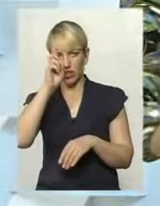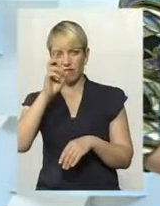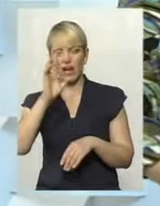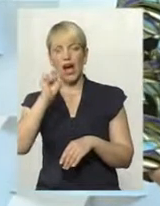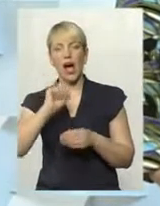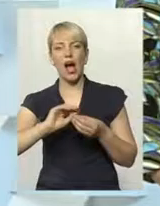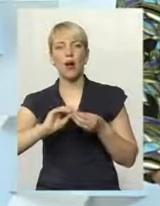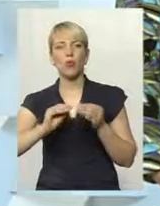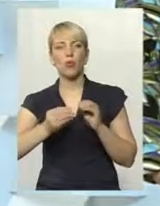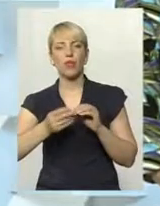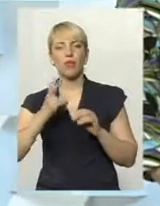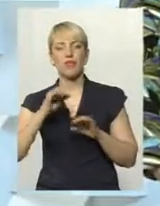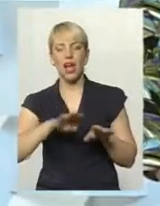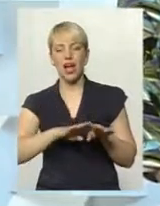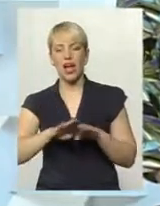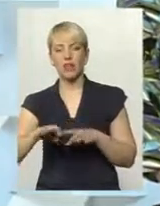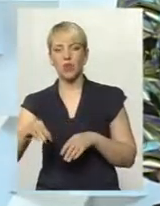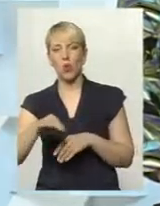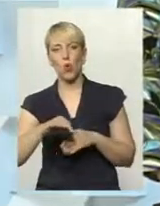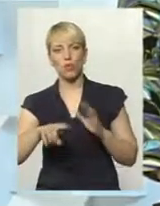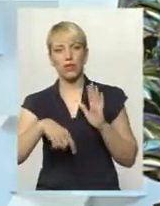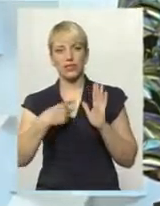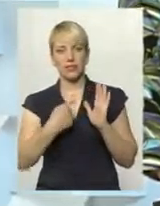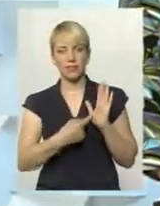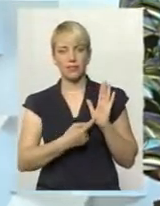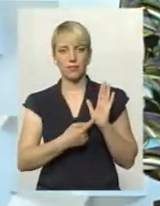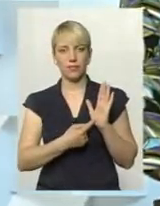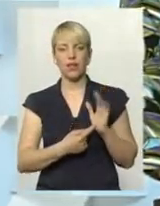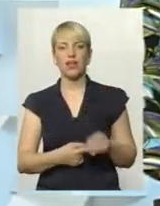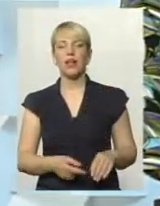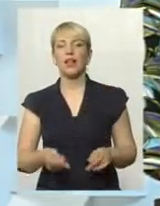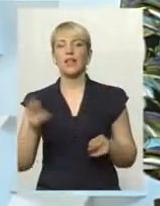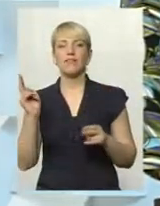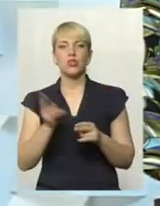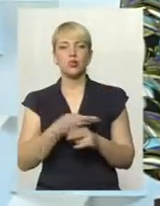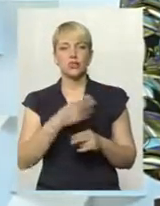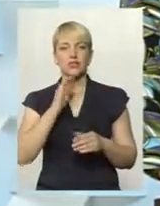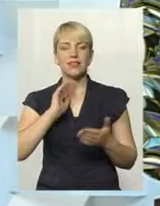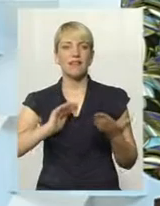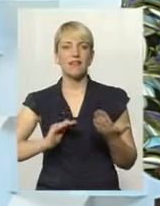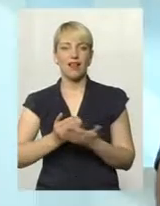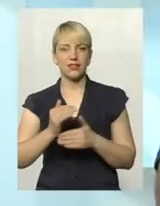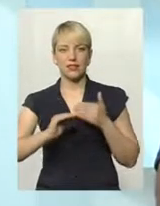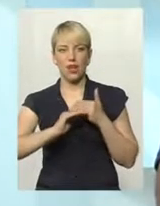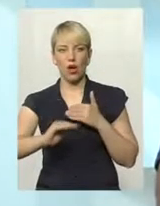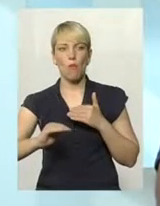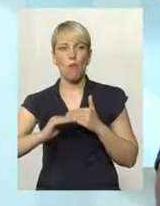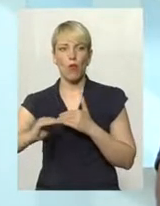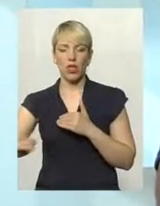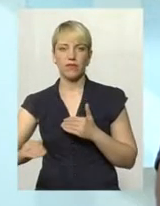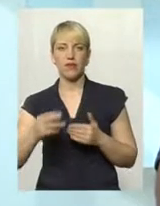проблеми, на рівні області? На рівні області, по-перше, відсутність якісних полів. Навіть, візьміть Хмельницький,